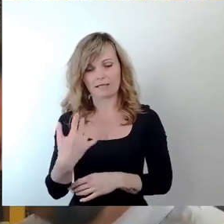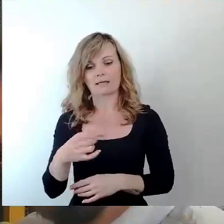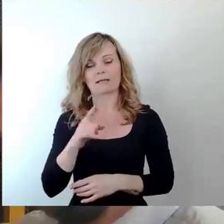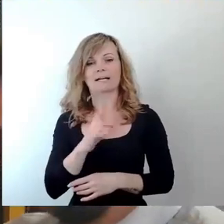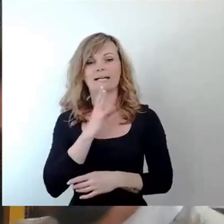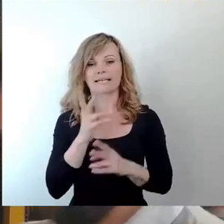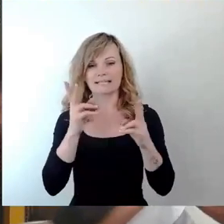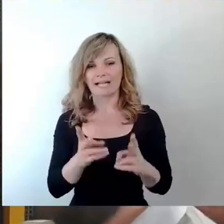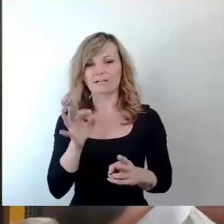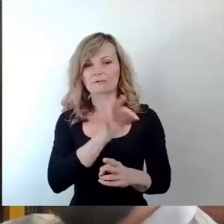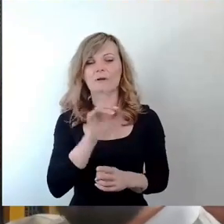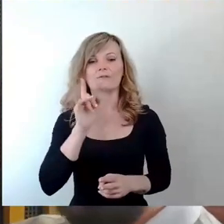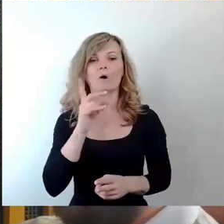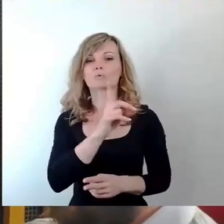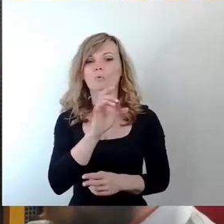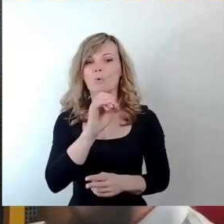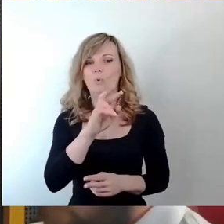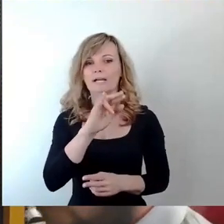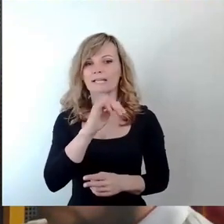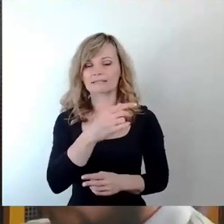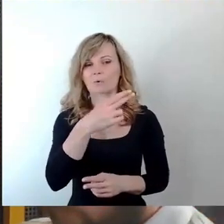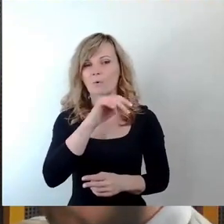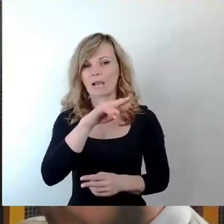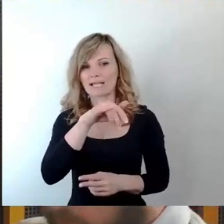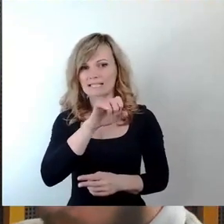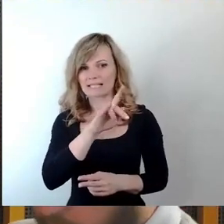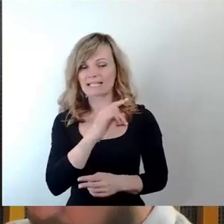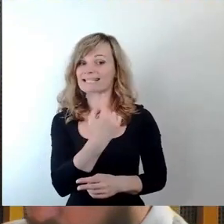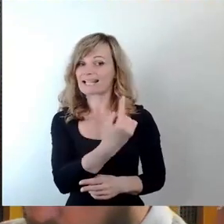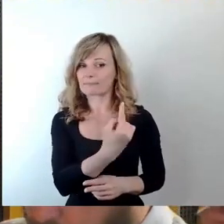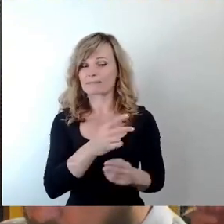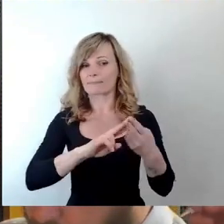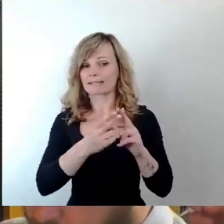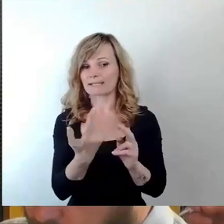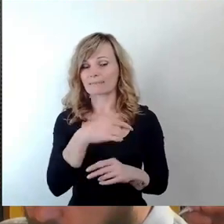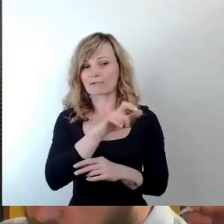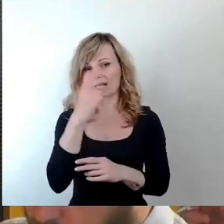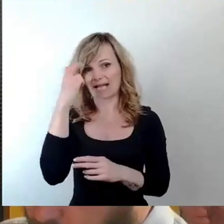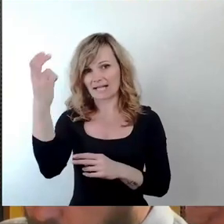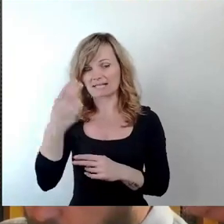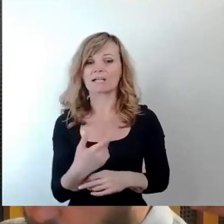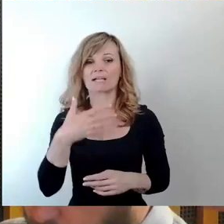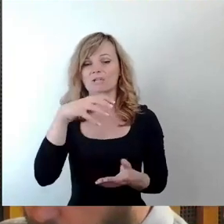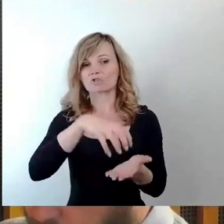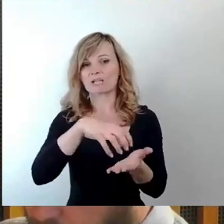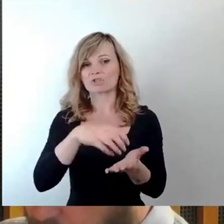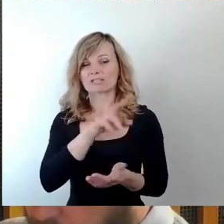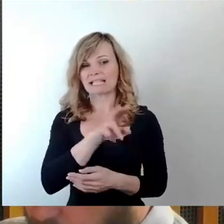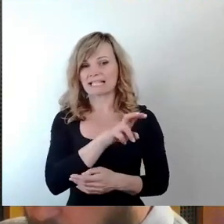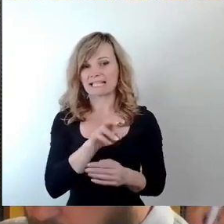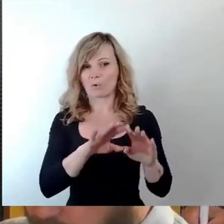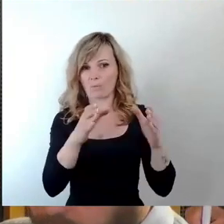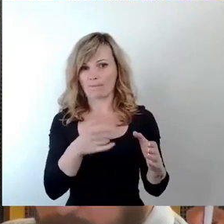Dorit Holaski. Frau Holaski ist Mitglied im Personalrat des städtischen Klinikums. Und damit sich die